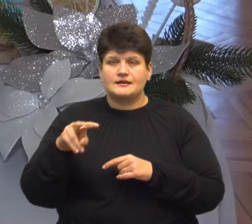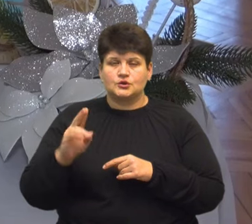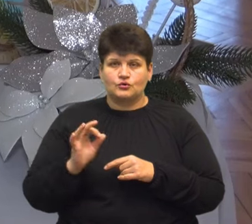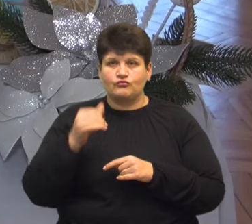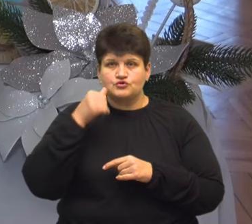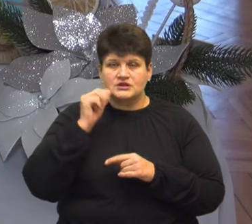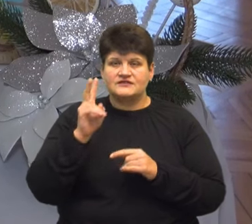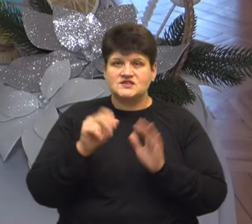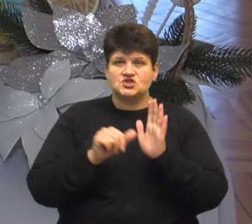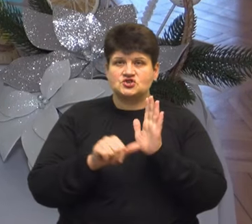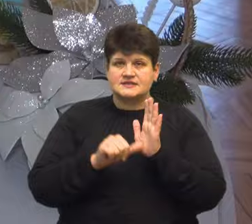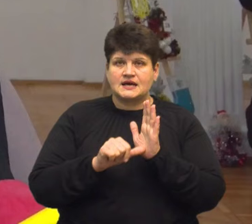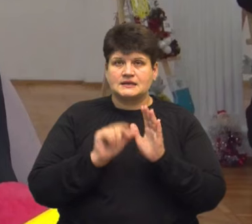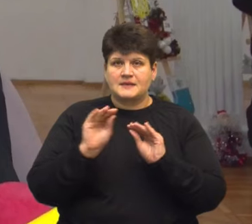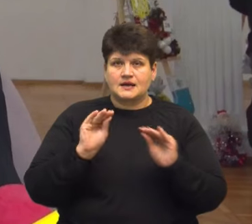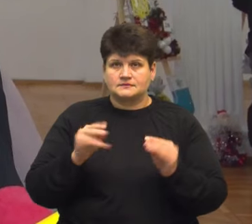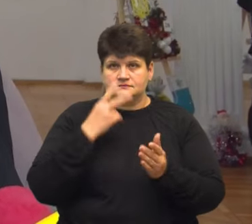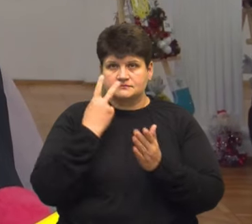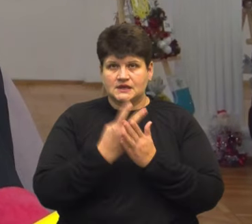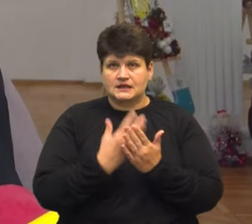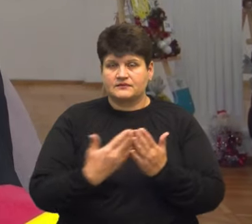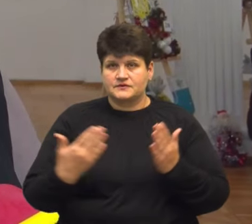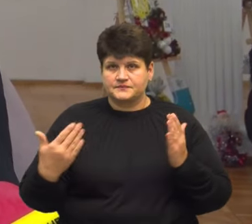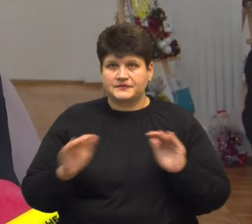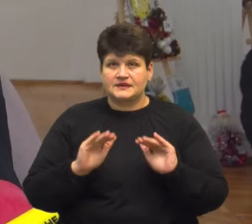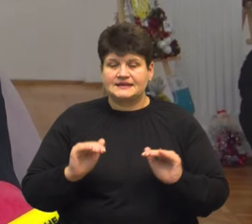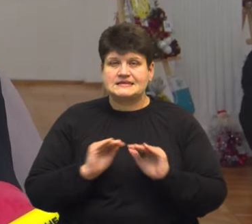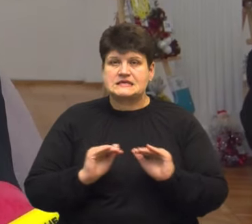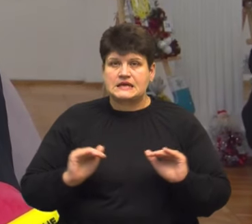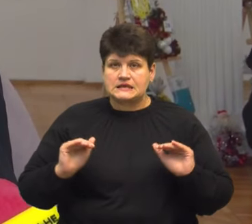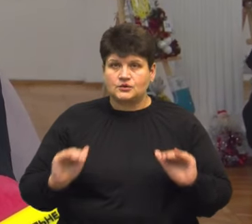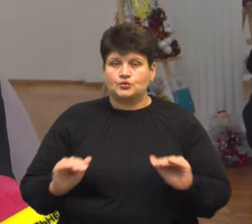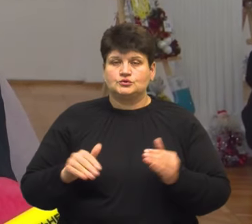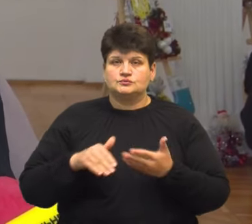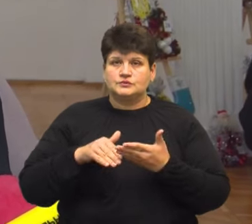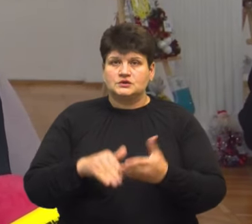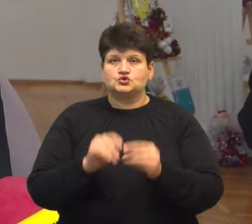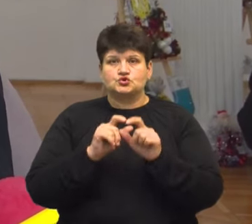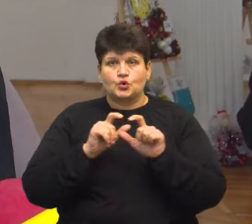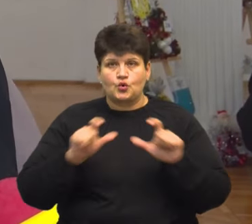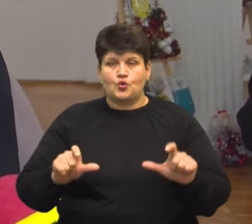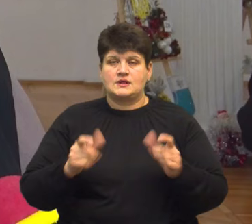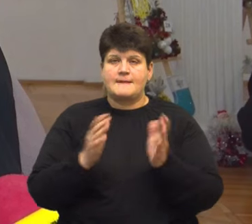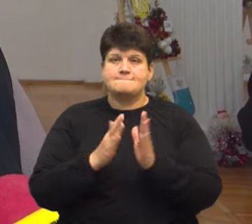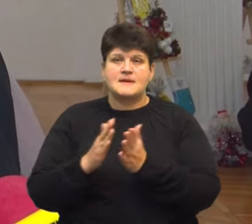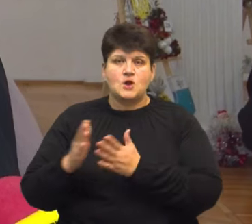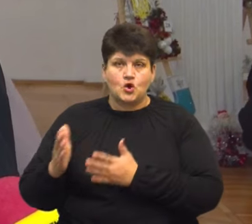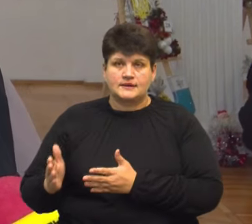прикрас представили на виставці. Долучилися дітки садіку, долучилися школи, долучилися бібліотеки,